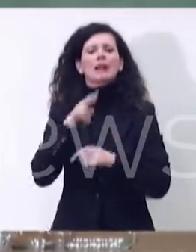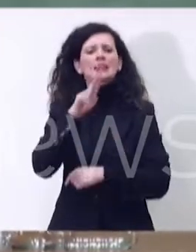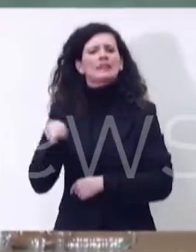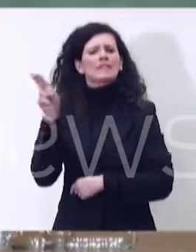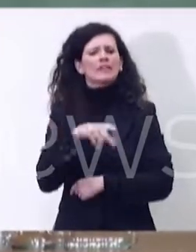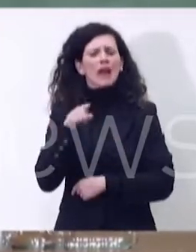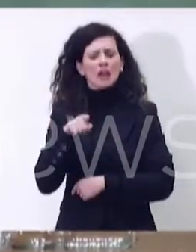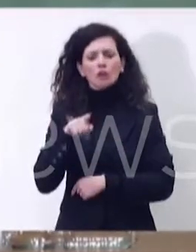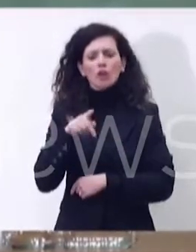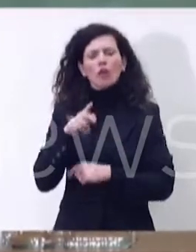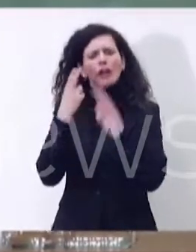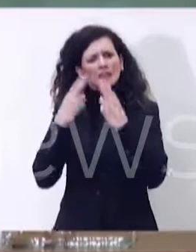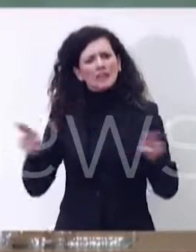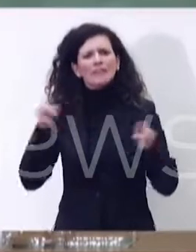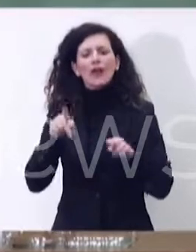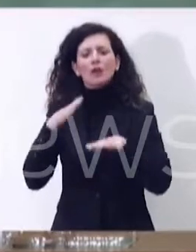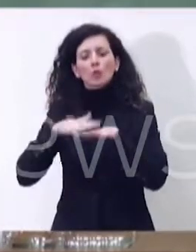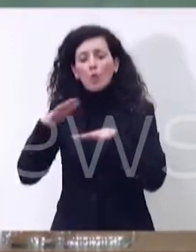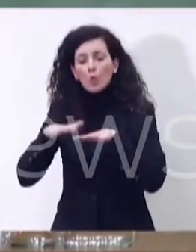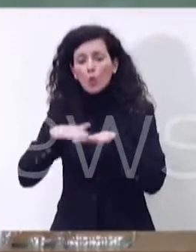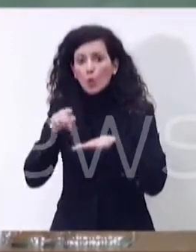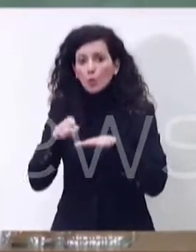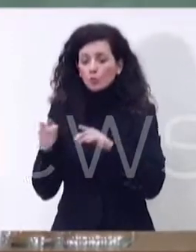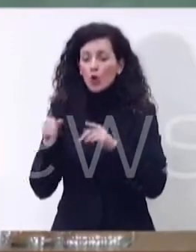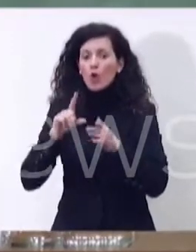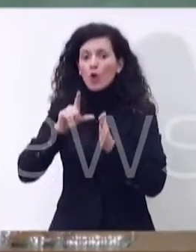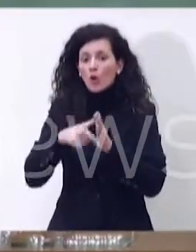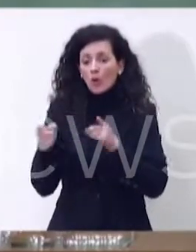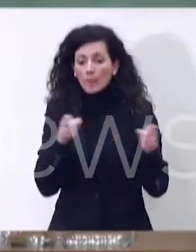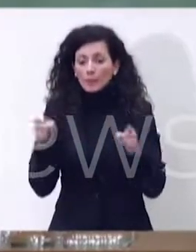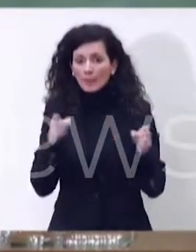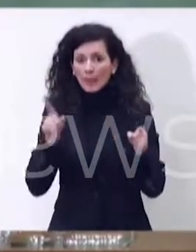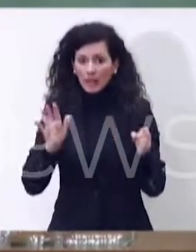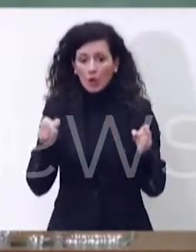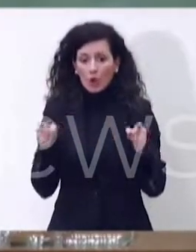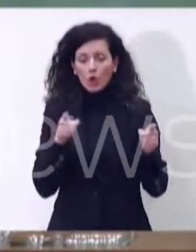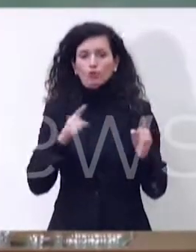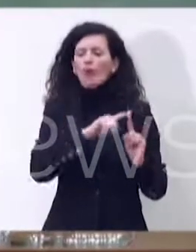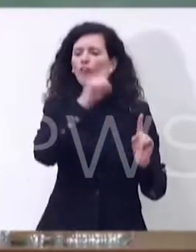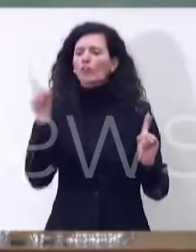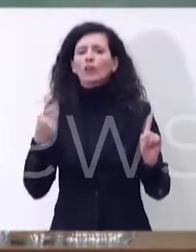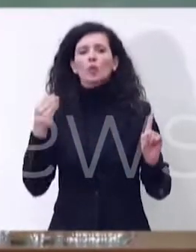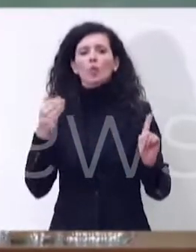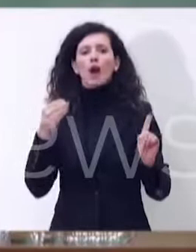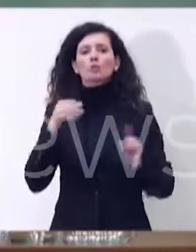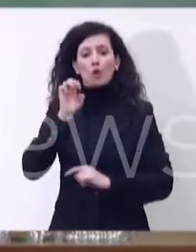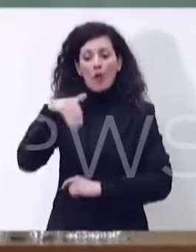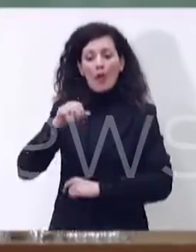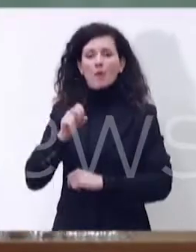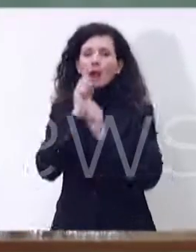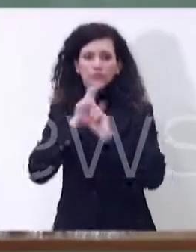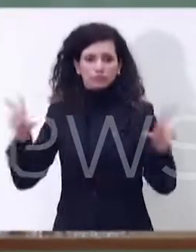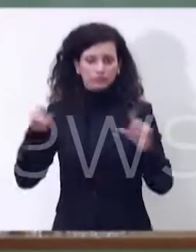d'uso vi era scritto che era temporaneo e fino a pronunciamento di EMA. Il